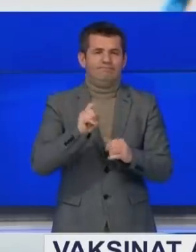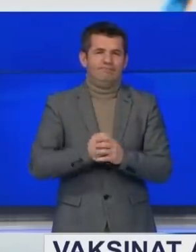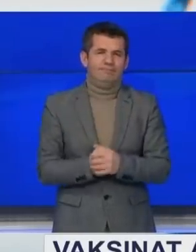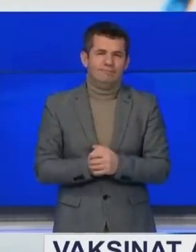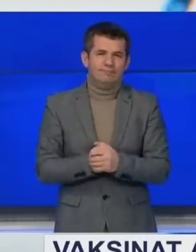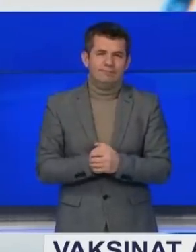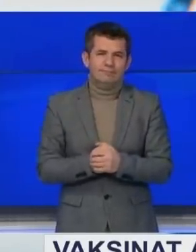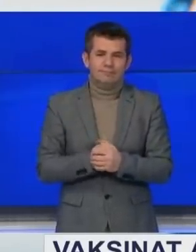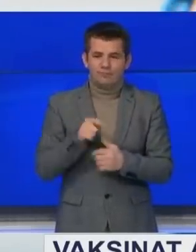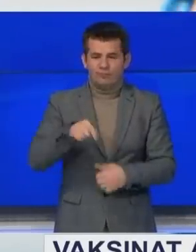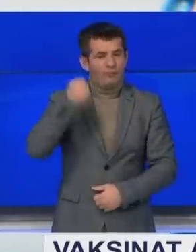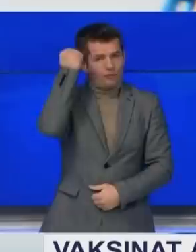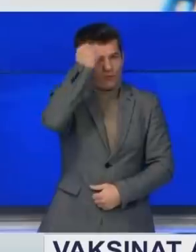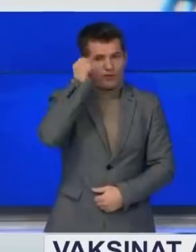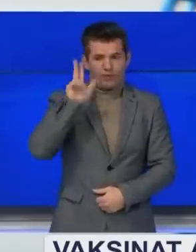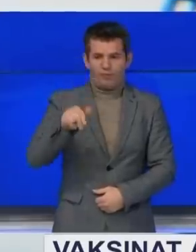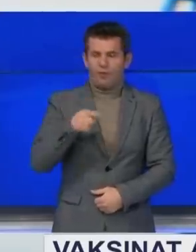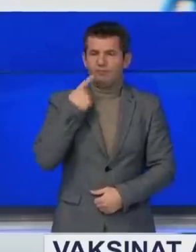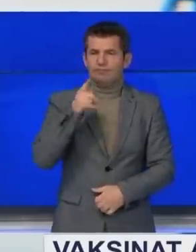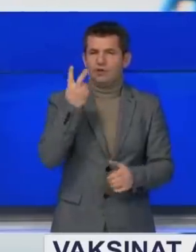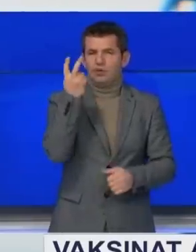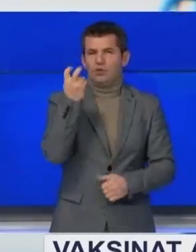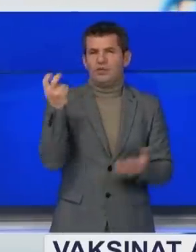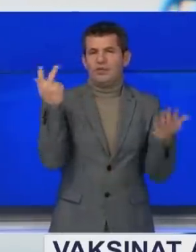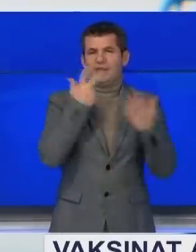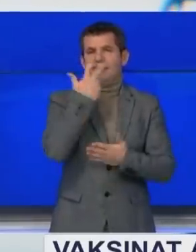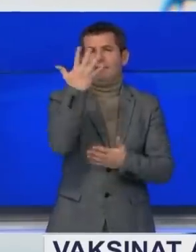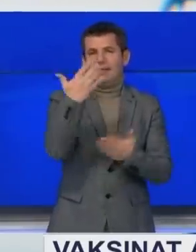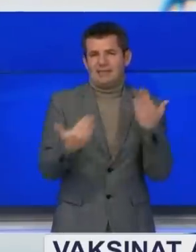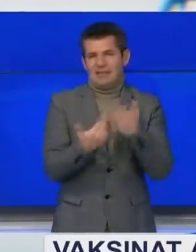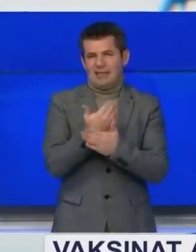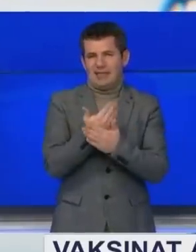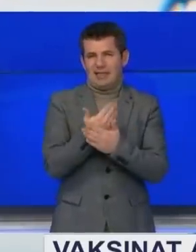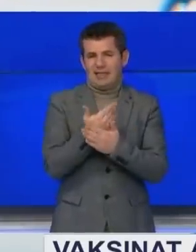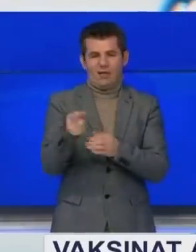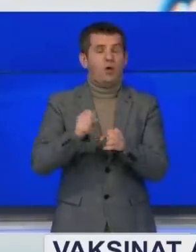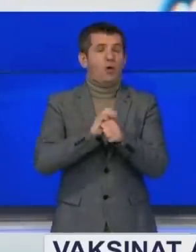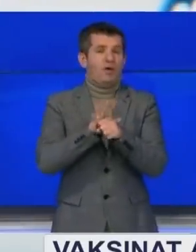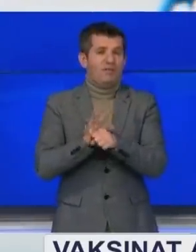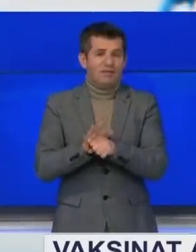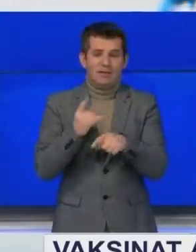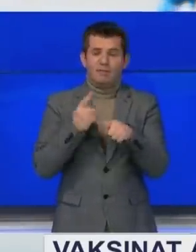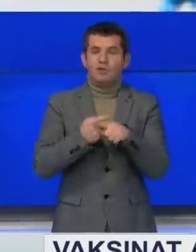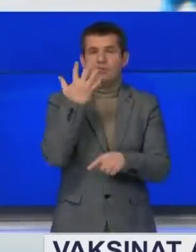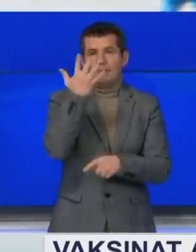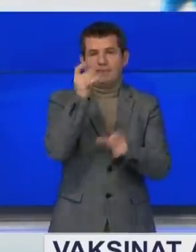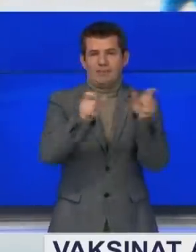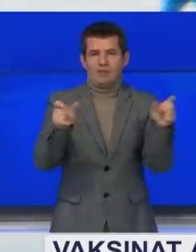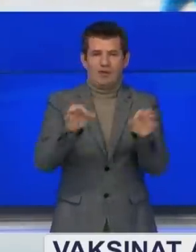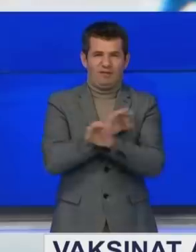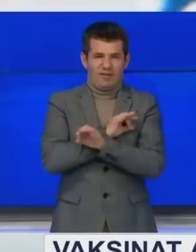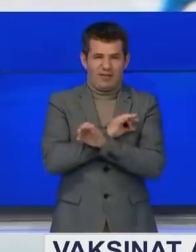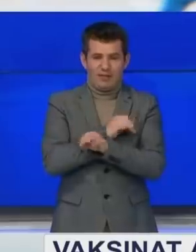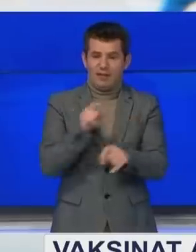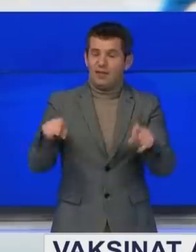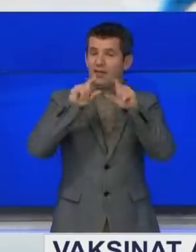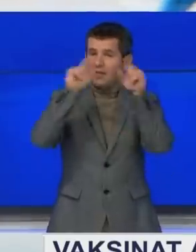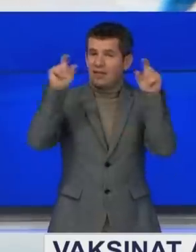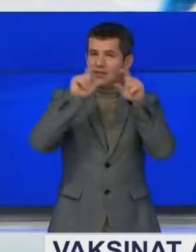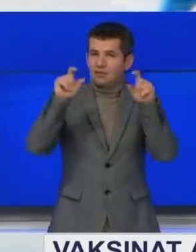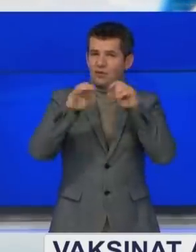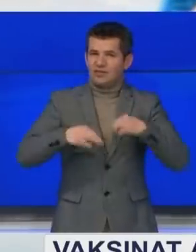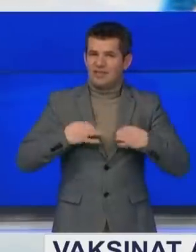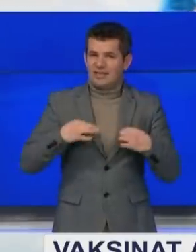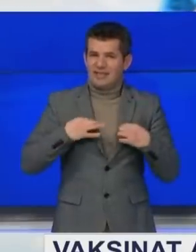Në Kosovë të ejnë të në raportuan edhe 285 raste të reja me koronaviruset dhe 5 viktima. Si pas Institutit Komtar të